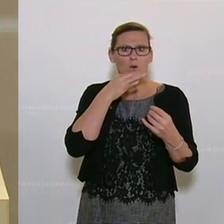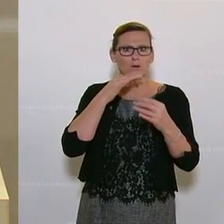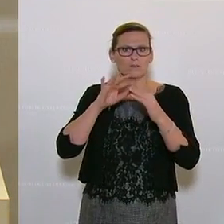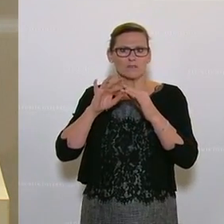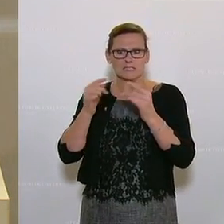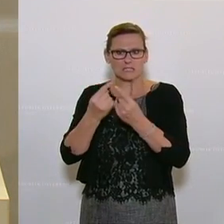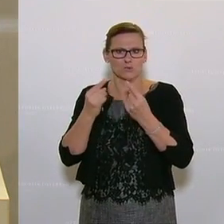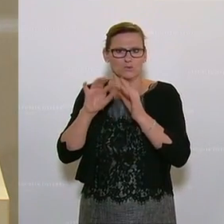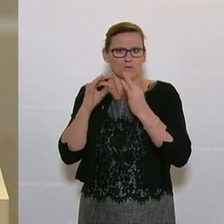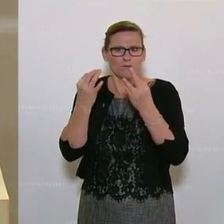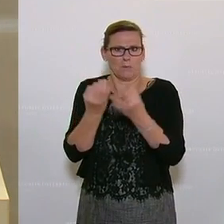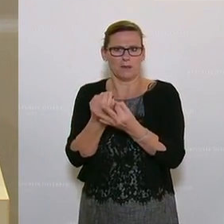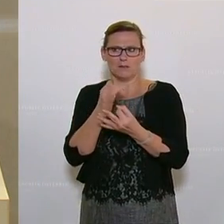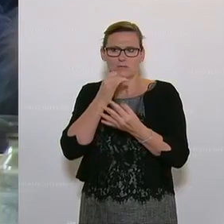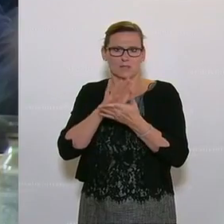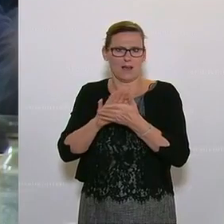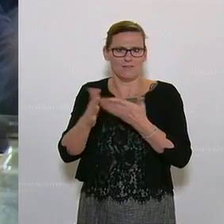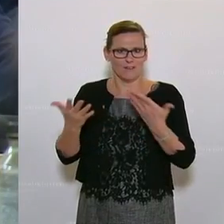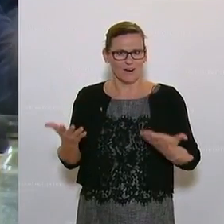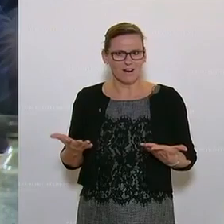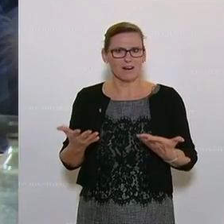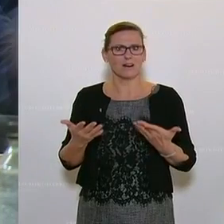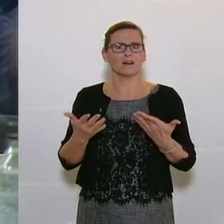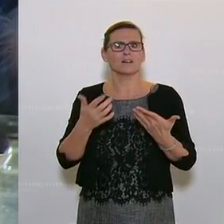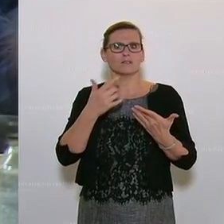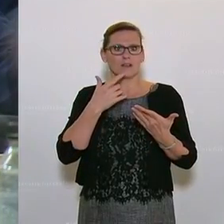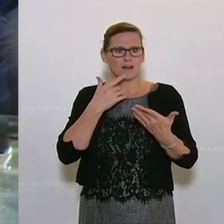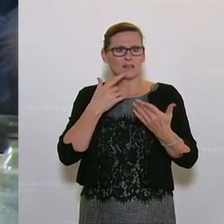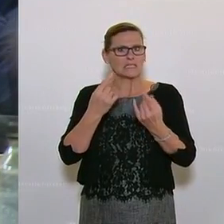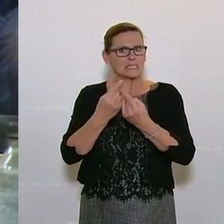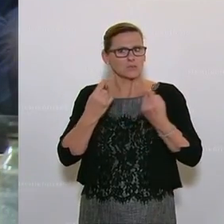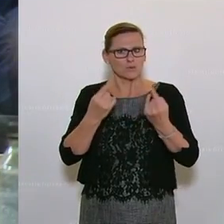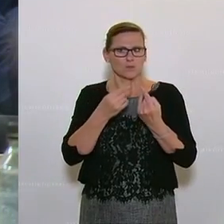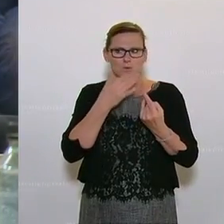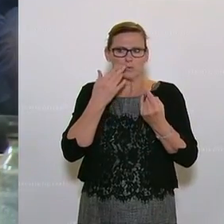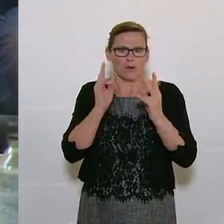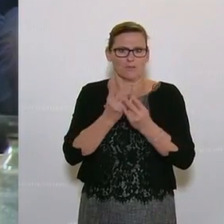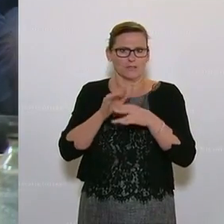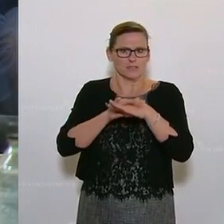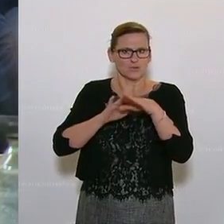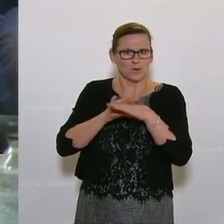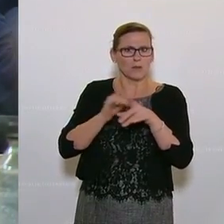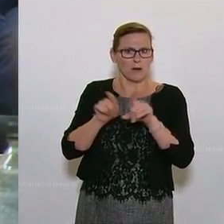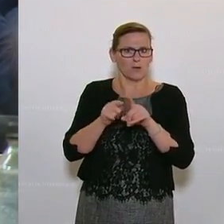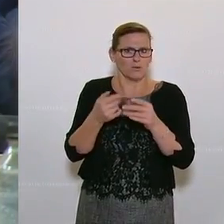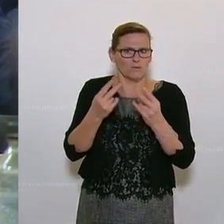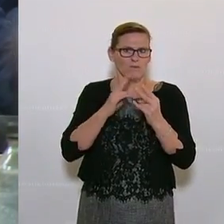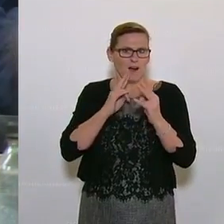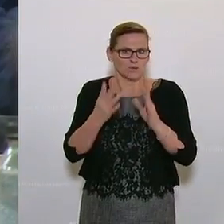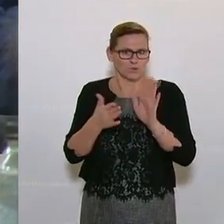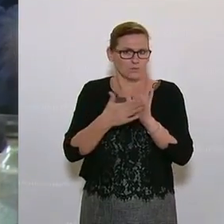familiärer Situationen oft nicht so einfach. Das entschuldigt die Situation nicht. Es ist aber auch eine Tatsache.